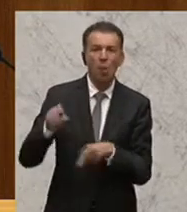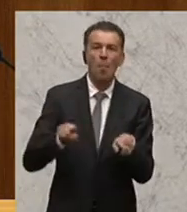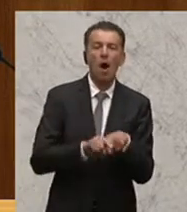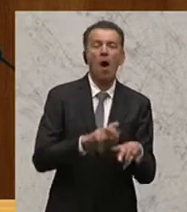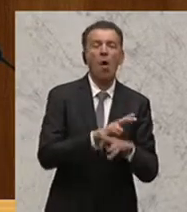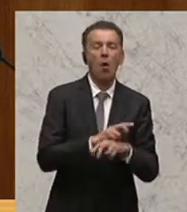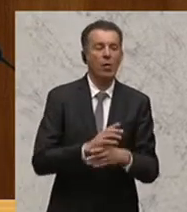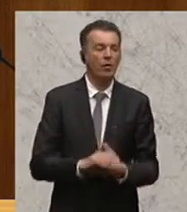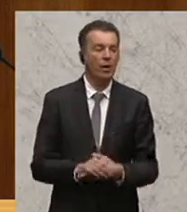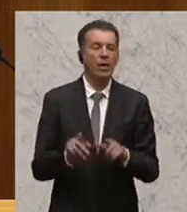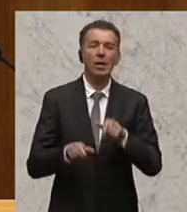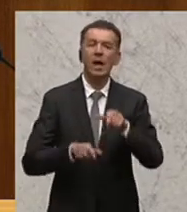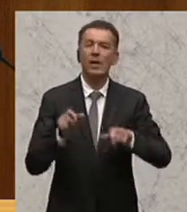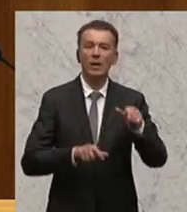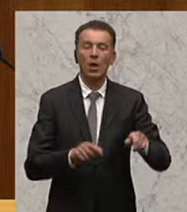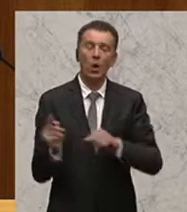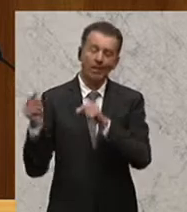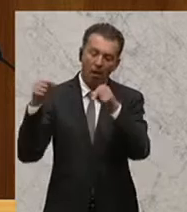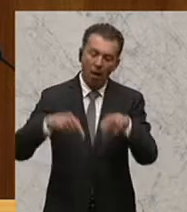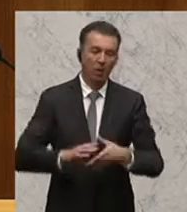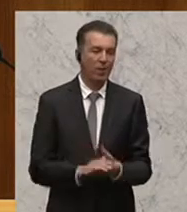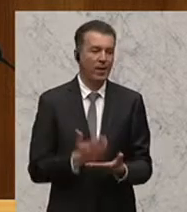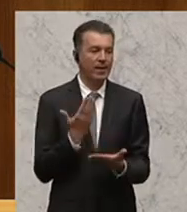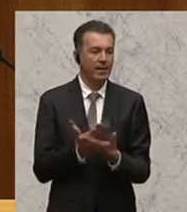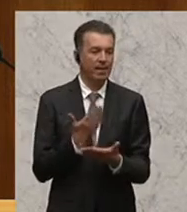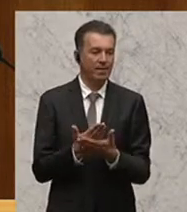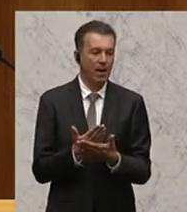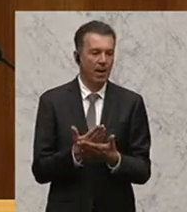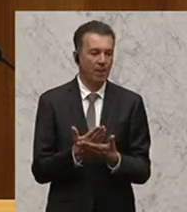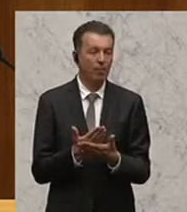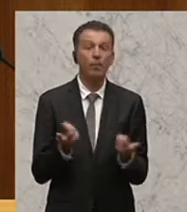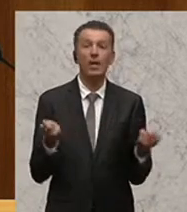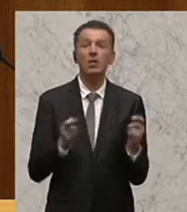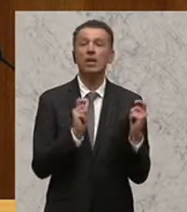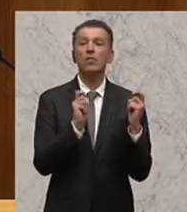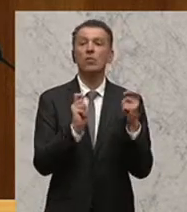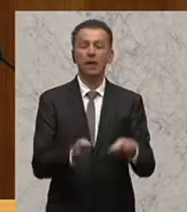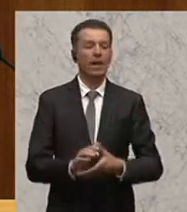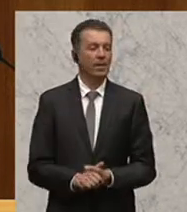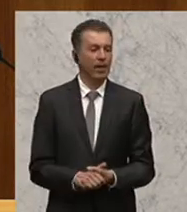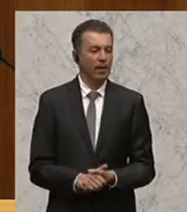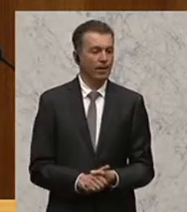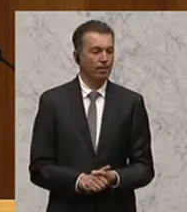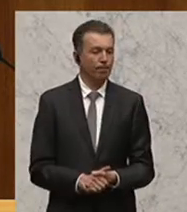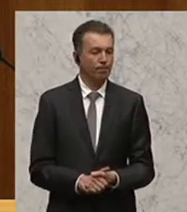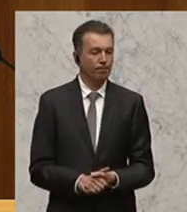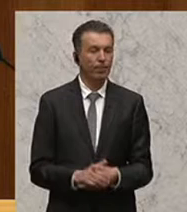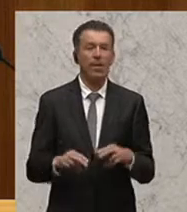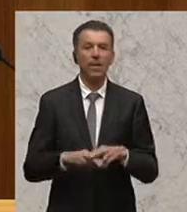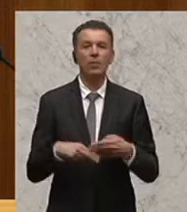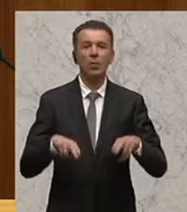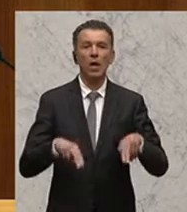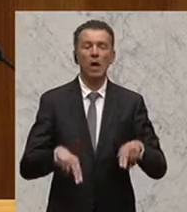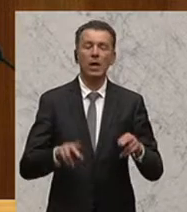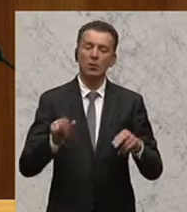schaffen, damit die Leute bei uns ankommen. Und aus diesem Grund möchte ich den folgenden Entschließungsantrag einbringen. Der Nationalrat